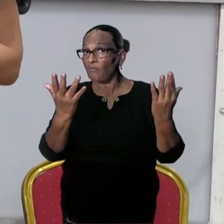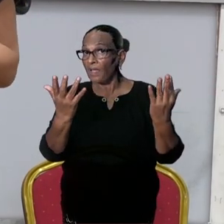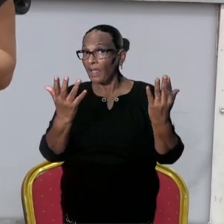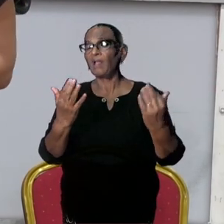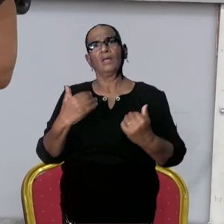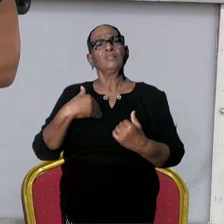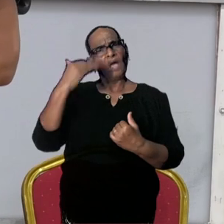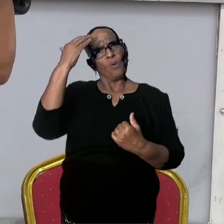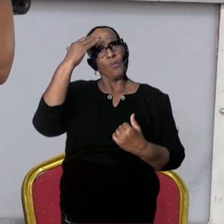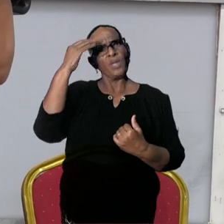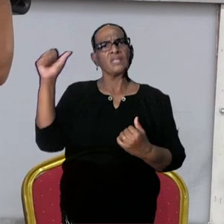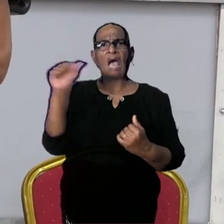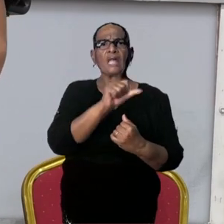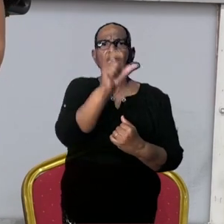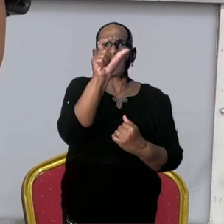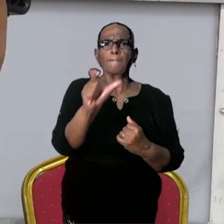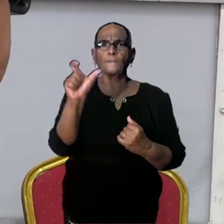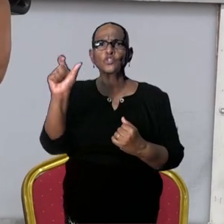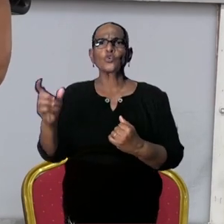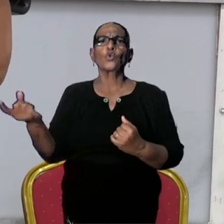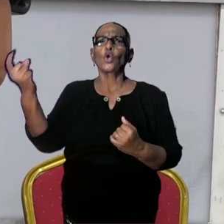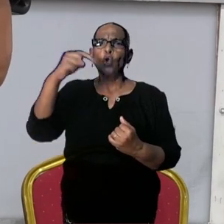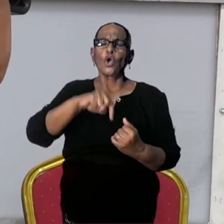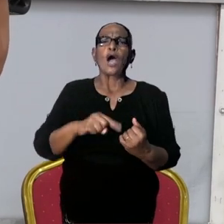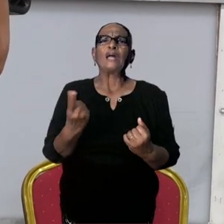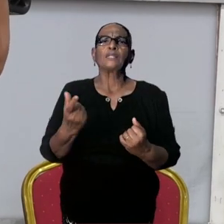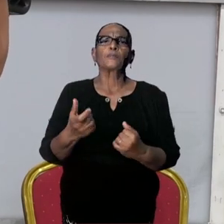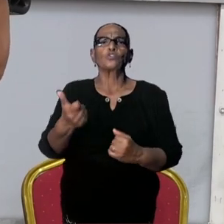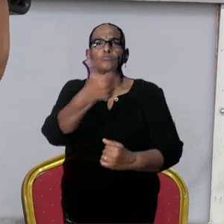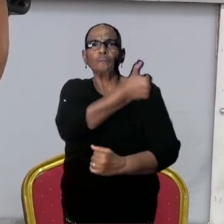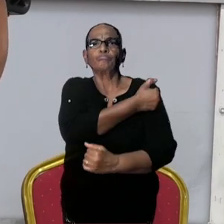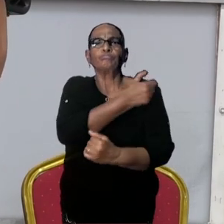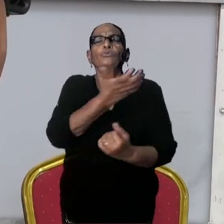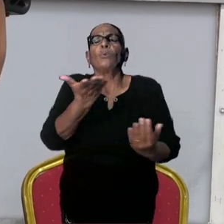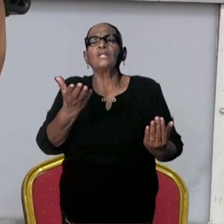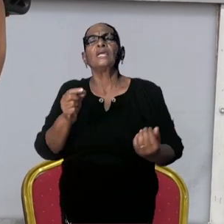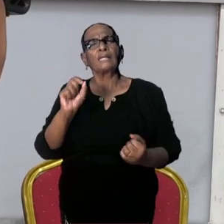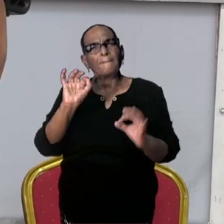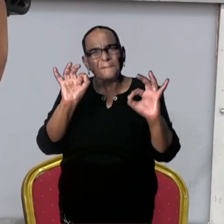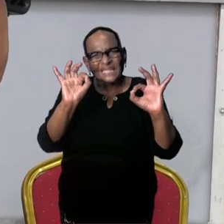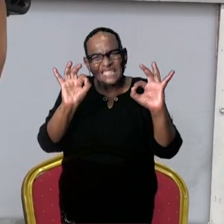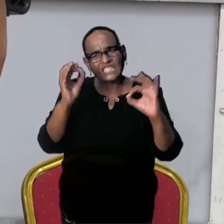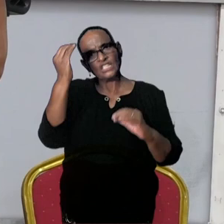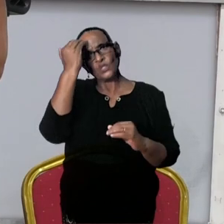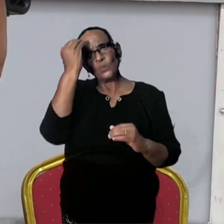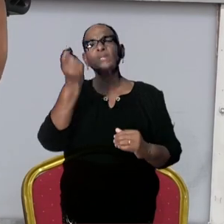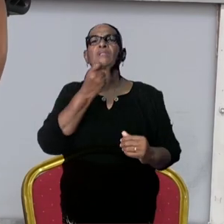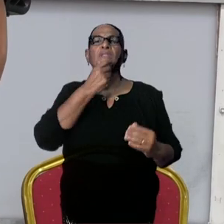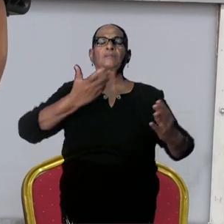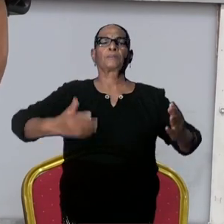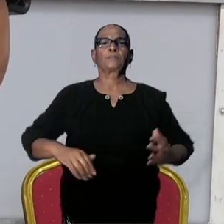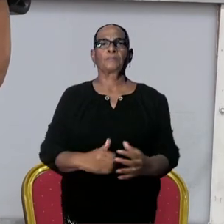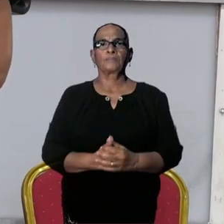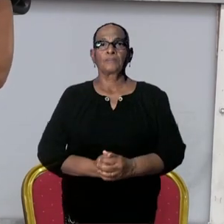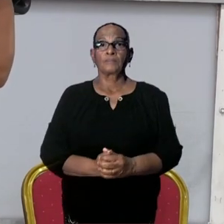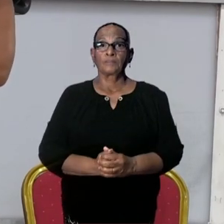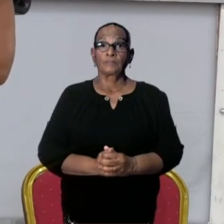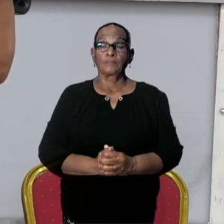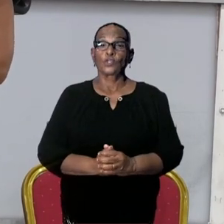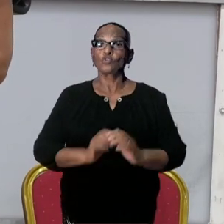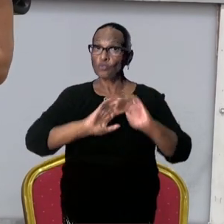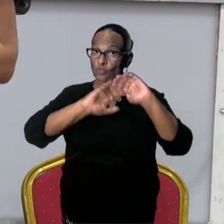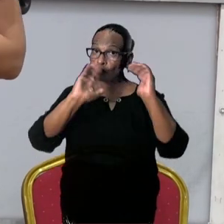beurt zijn. Die niet in die eerste groepen vallen die jullie genoemd hebben. daar ben ik erg nieuwsgierig naar. Dus eigenlijk het totaal aantal mensen